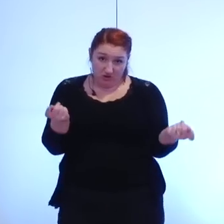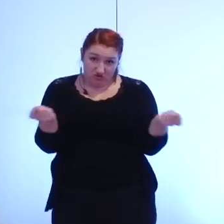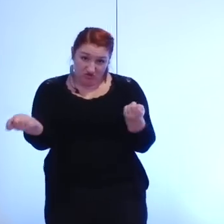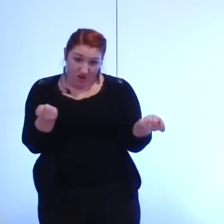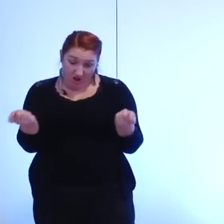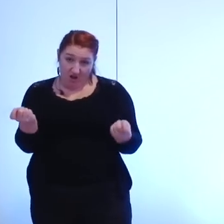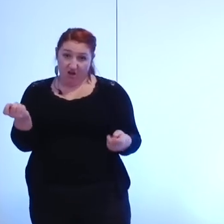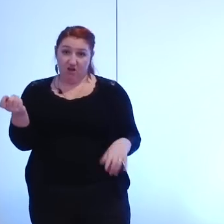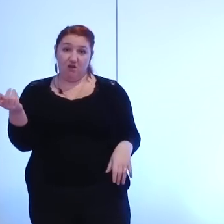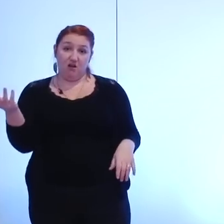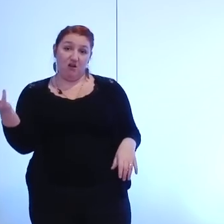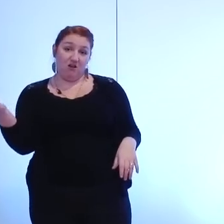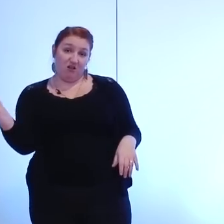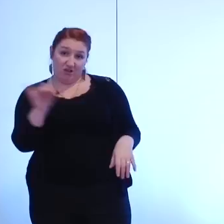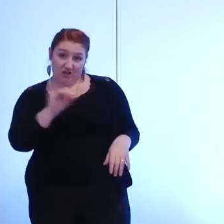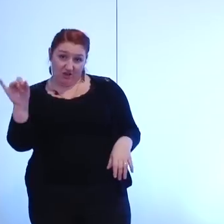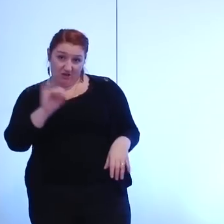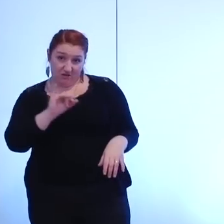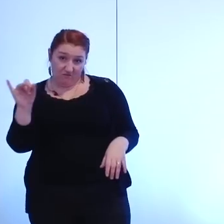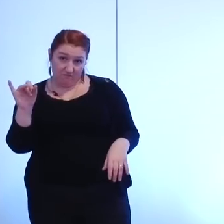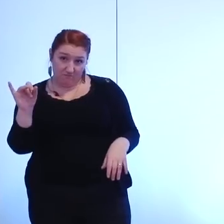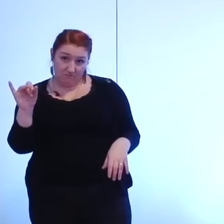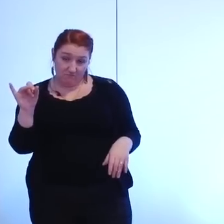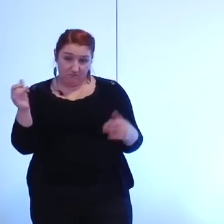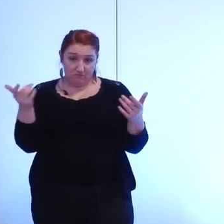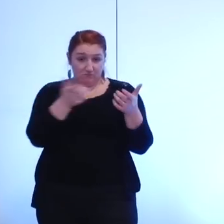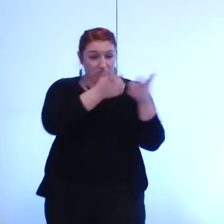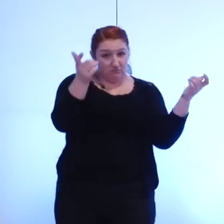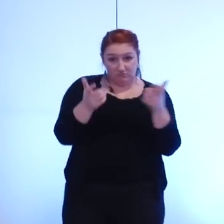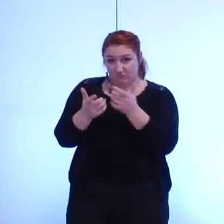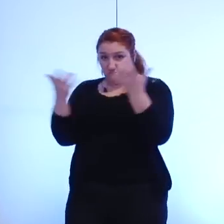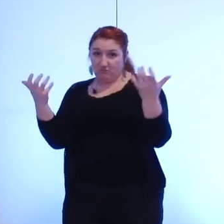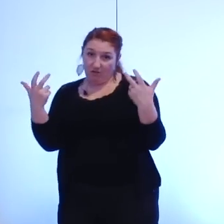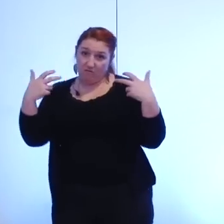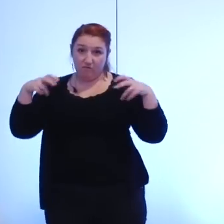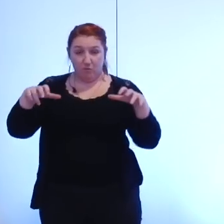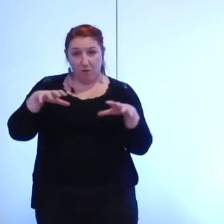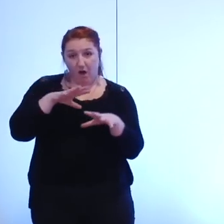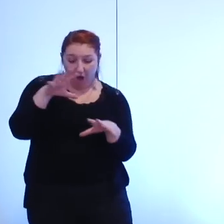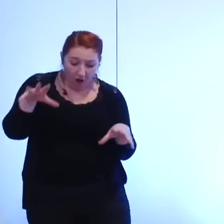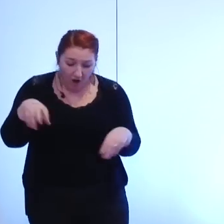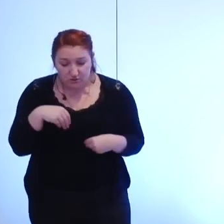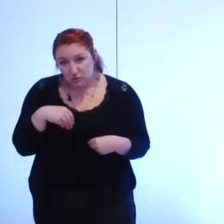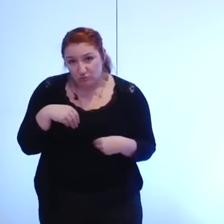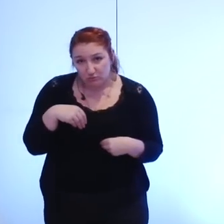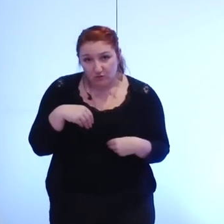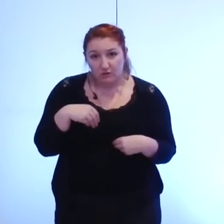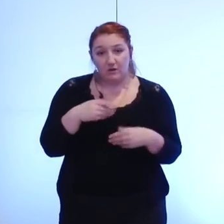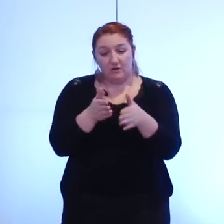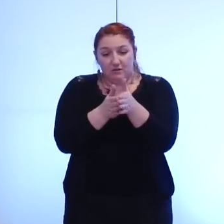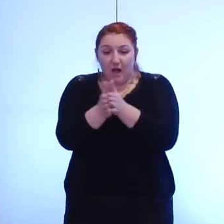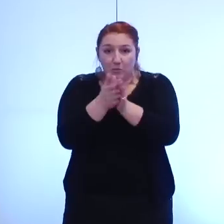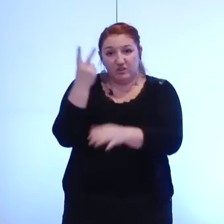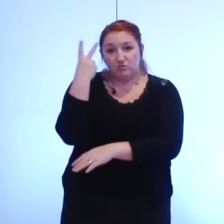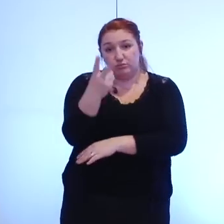attelage qui ne veut pas assumer ce que doit être la légitime ambition de la ville centre